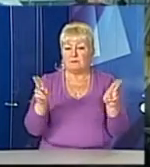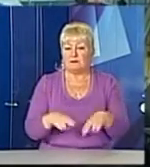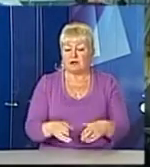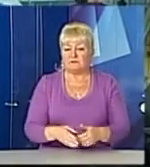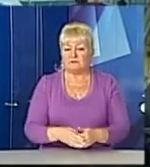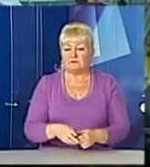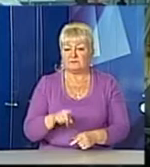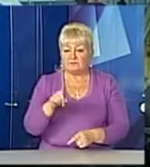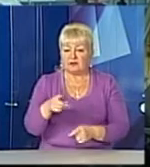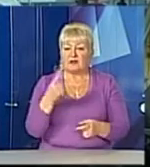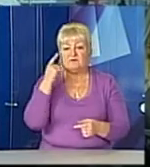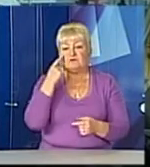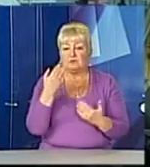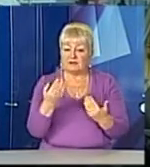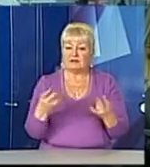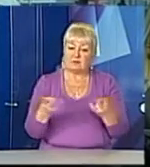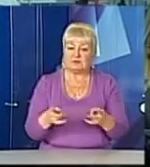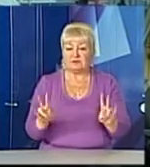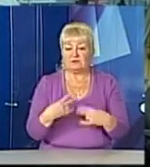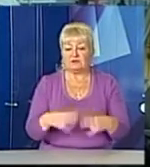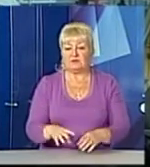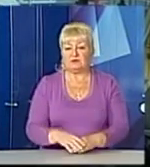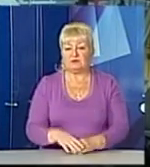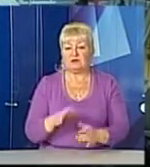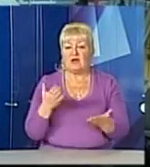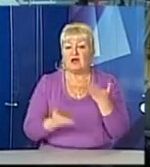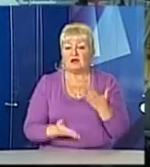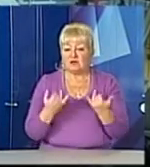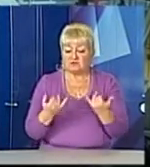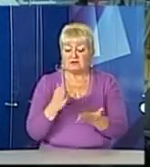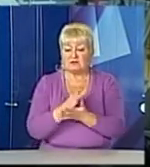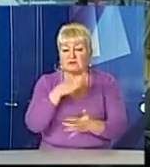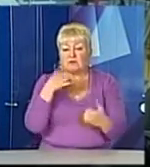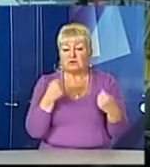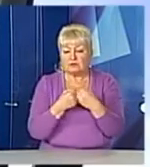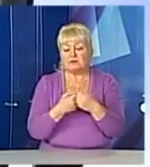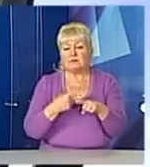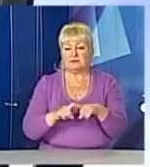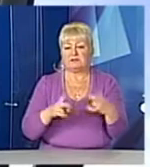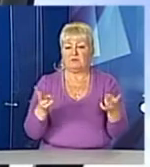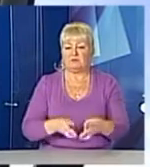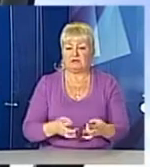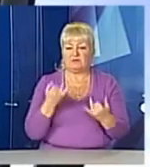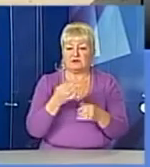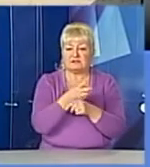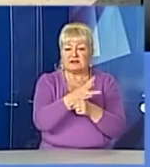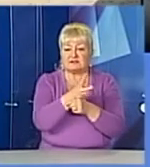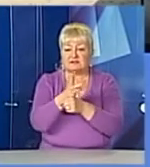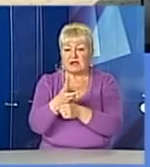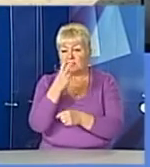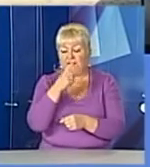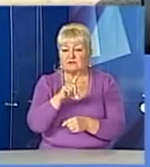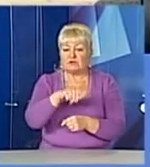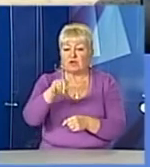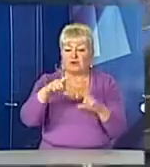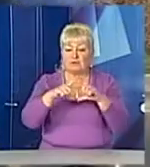На вашу думку, це потрібно, не потрібно? Зважаючи на кількість ДТП, яке зараз є, це, я думаю, потрібно. Зараз камери щитать номерні знаки